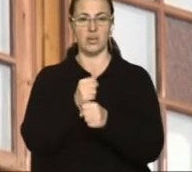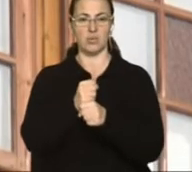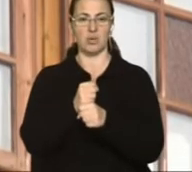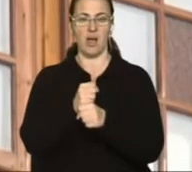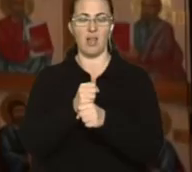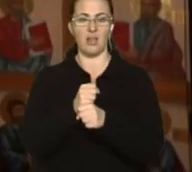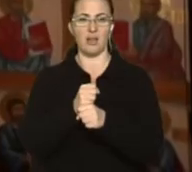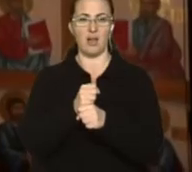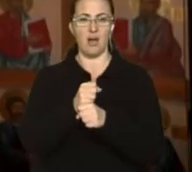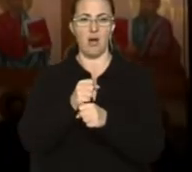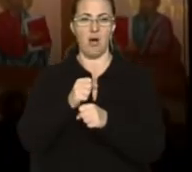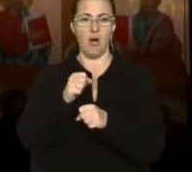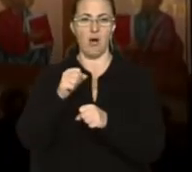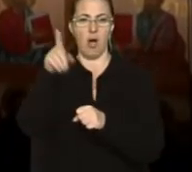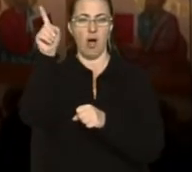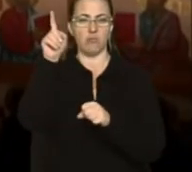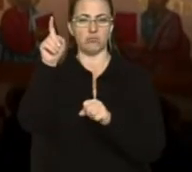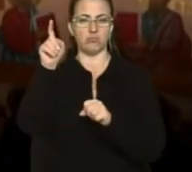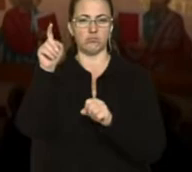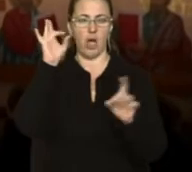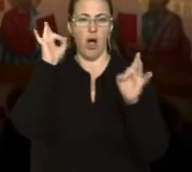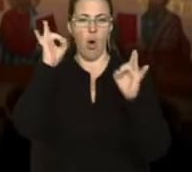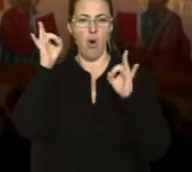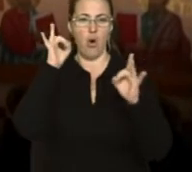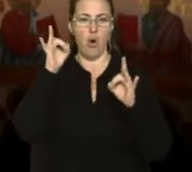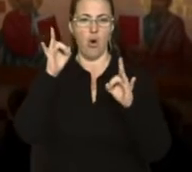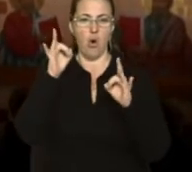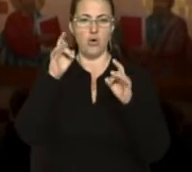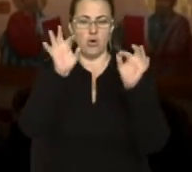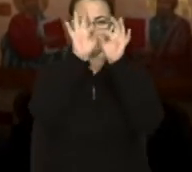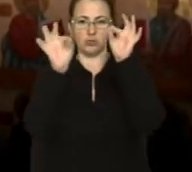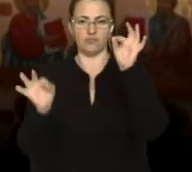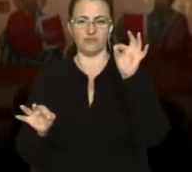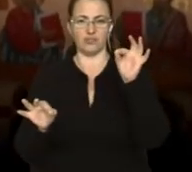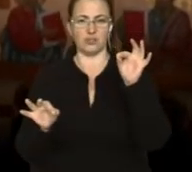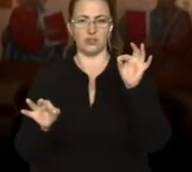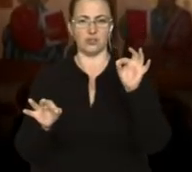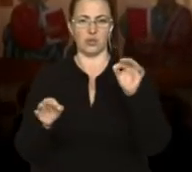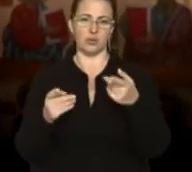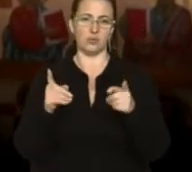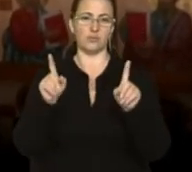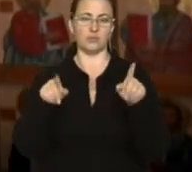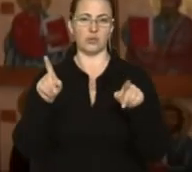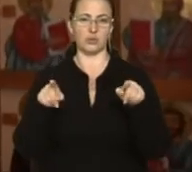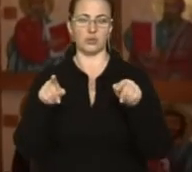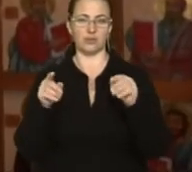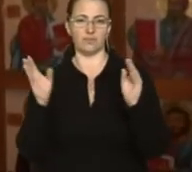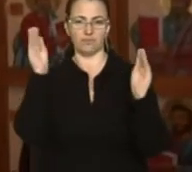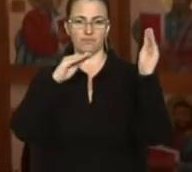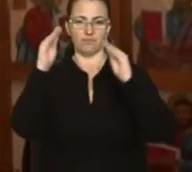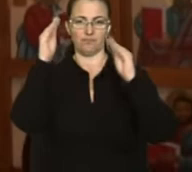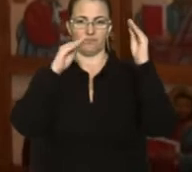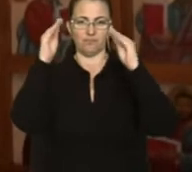опроблена рідиною, котра антизаймиста. Час від часу покривається гонт верхній